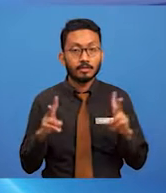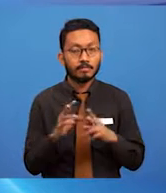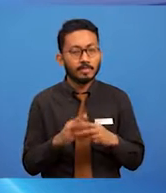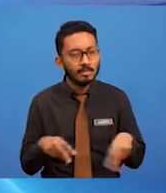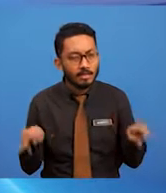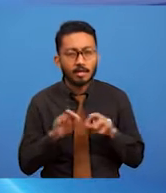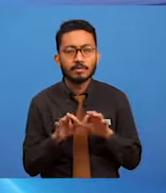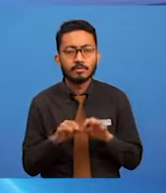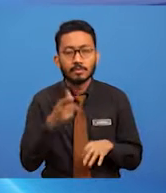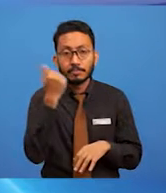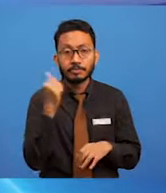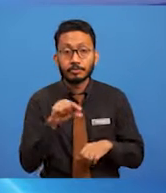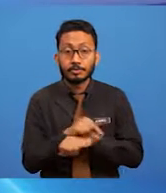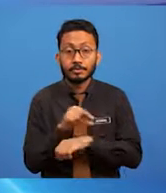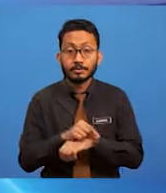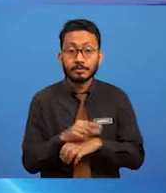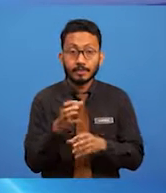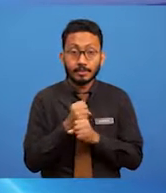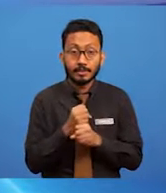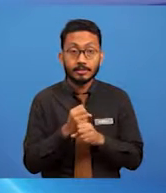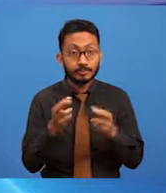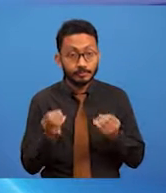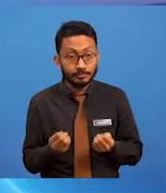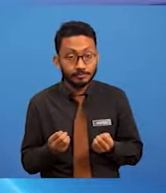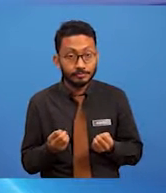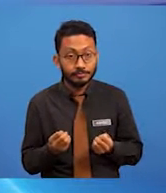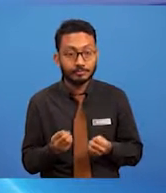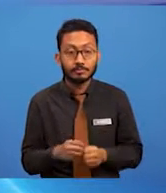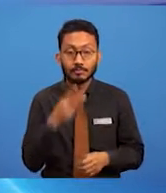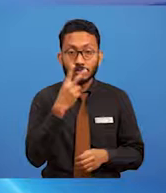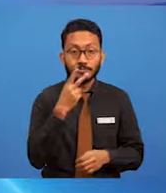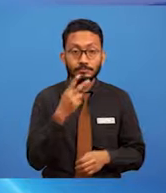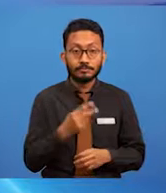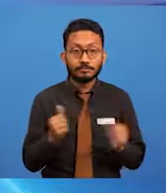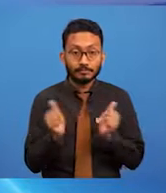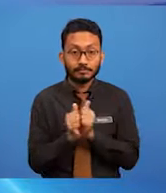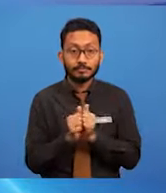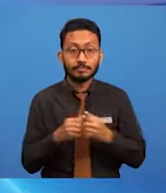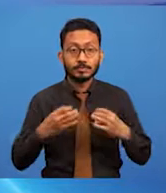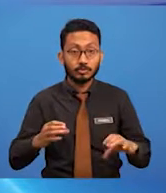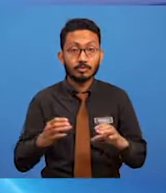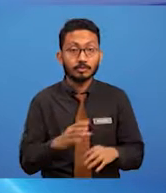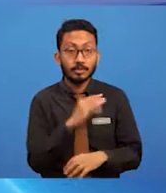pengguna dapat menerima mesej dengan cepat dan mudah difahami.